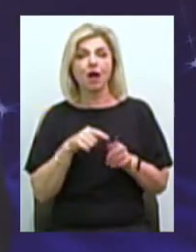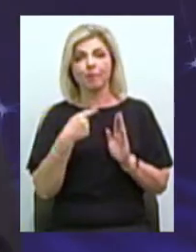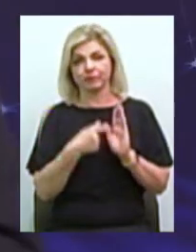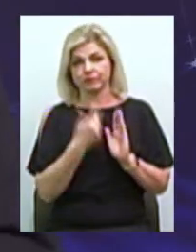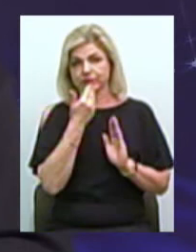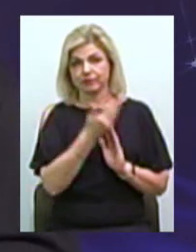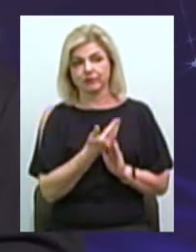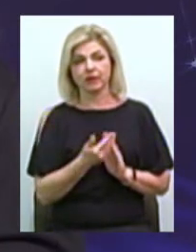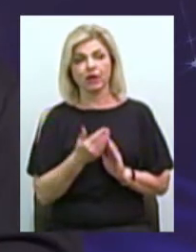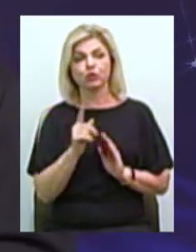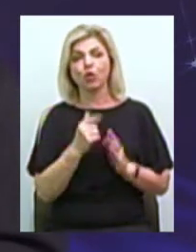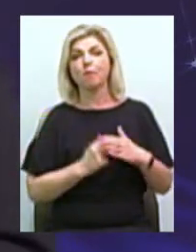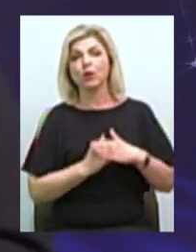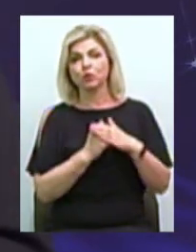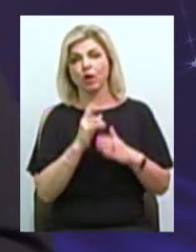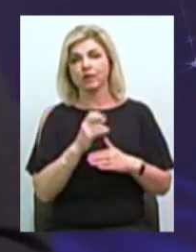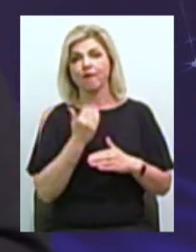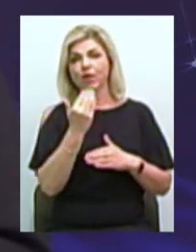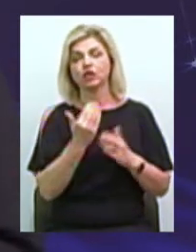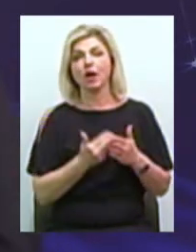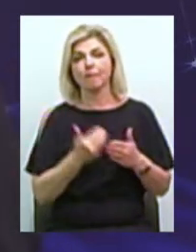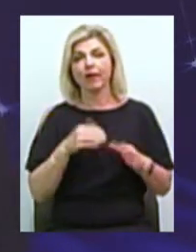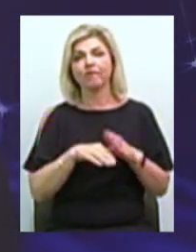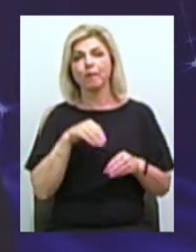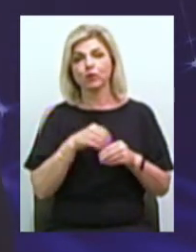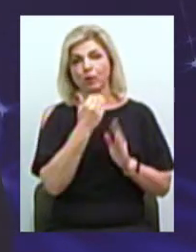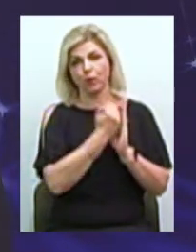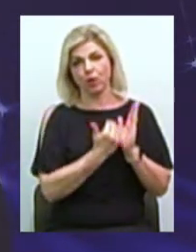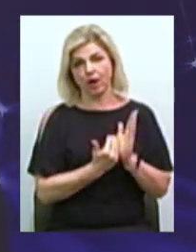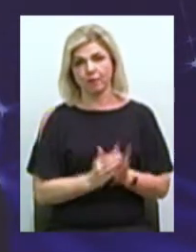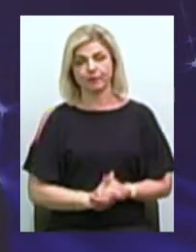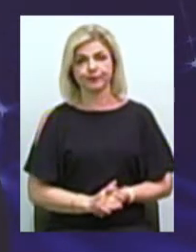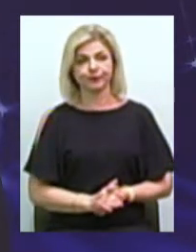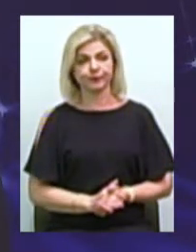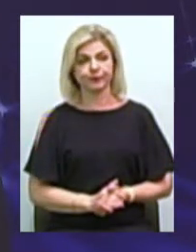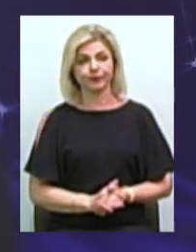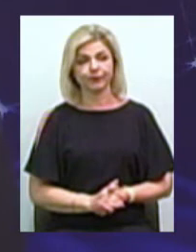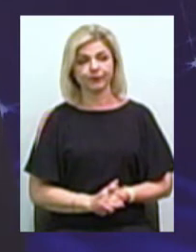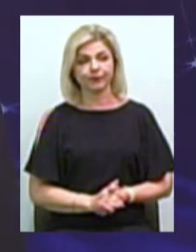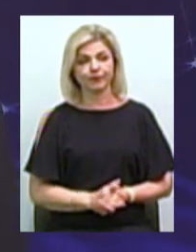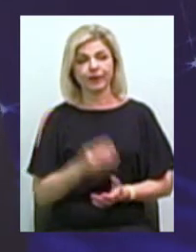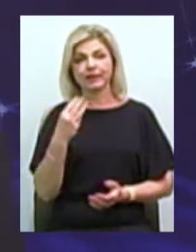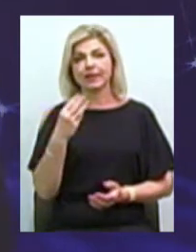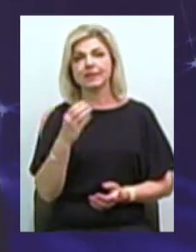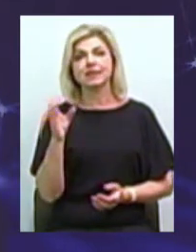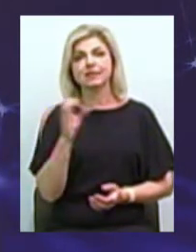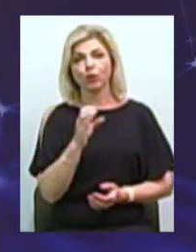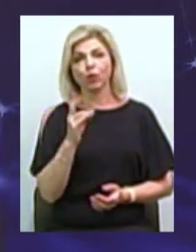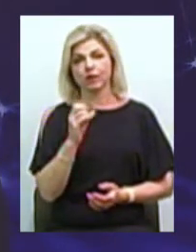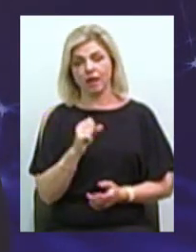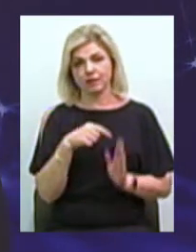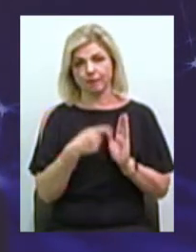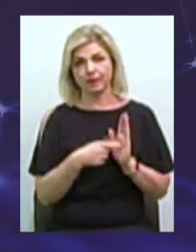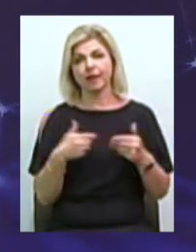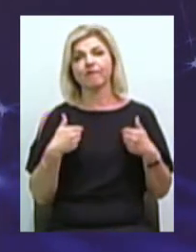що базується на вашій передвиборчій програмі 30 секунд на запитання, півтори хвилини на відповідь